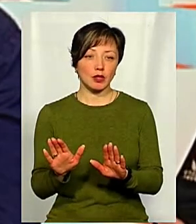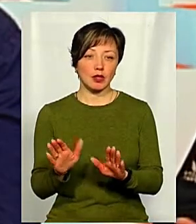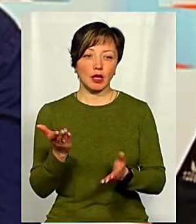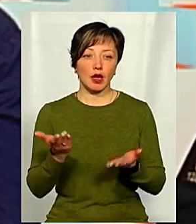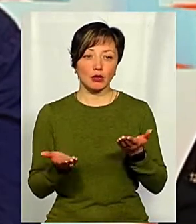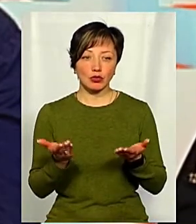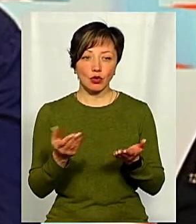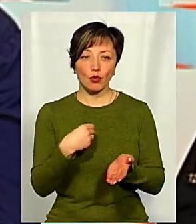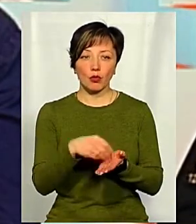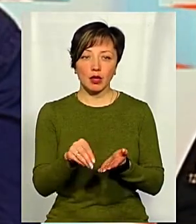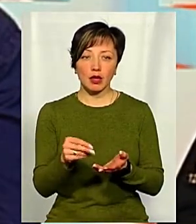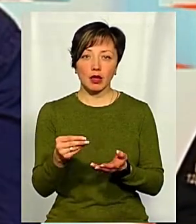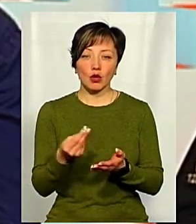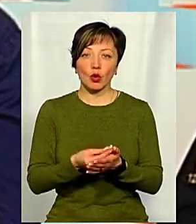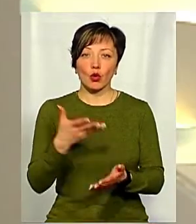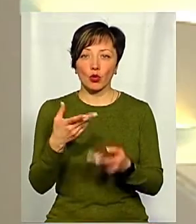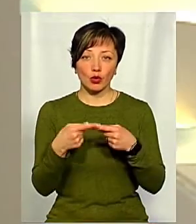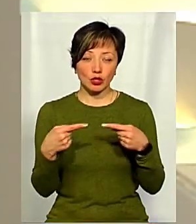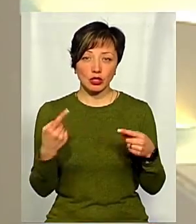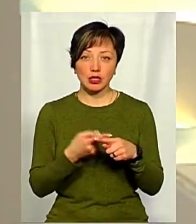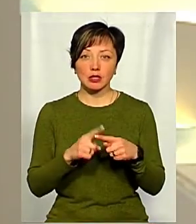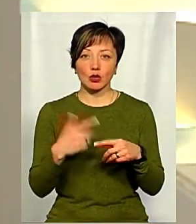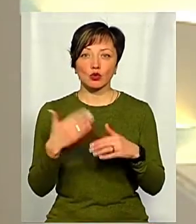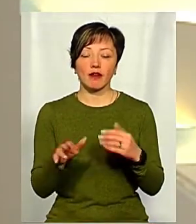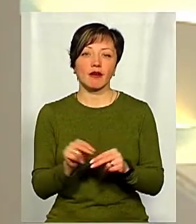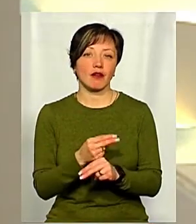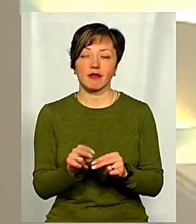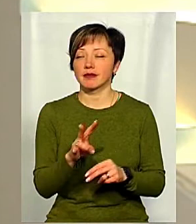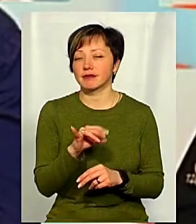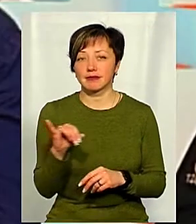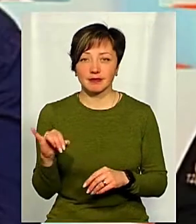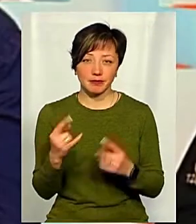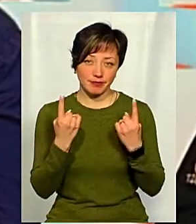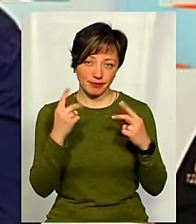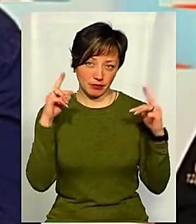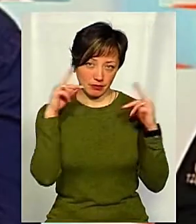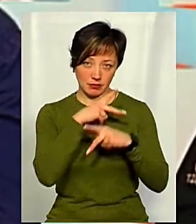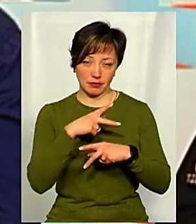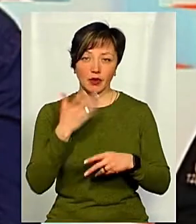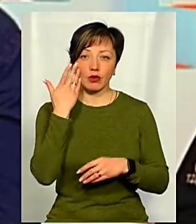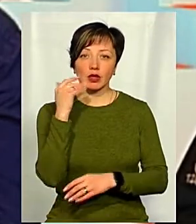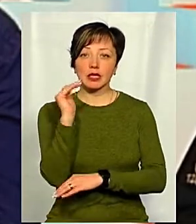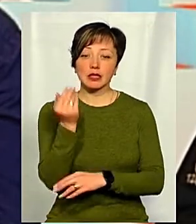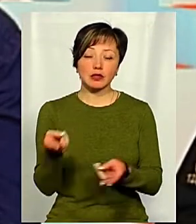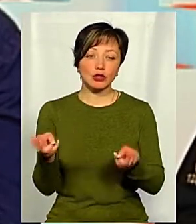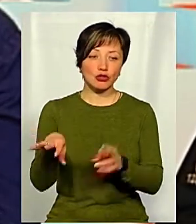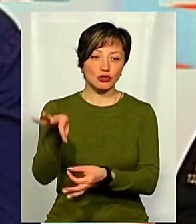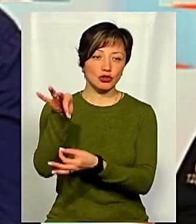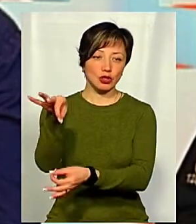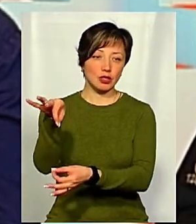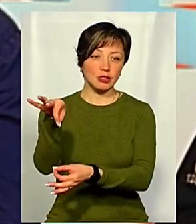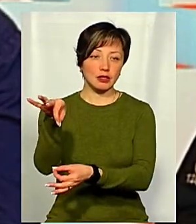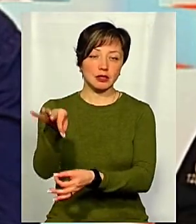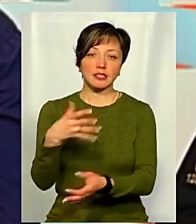вони її купили якусь другу річ, це вже є виховання. Але це дуже велика помилка, коли дитина залишається